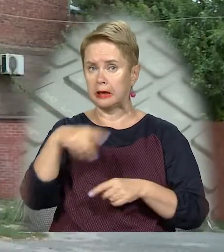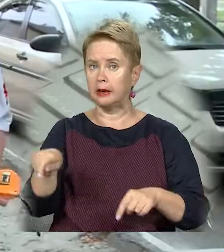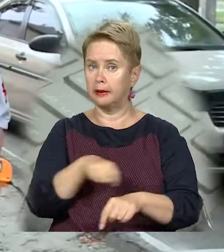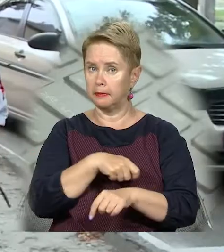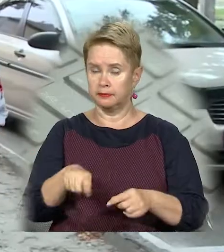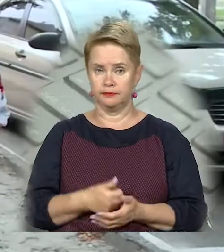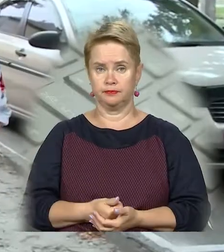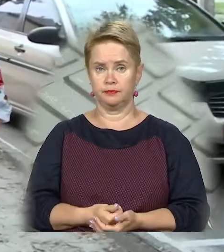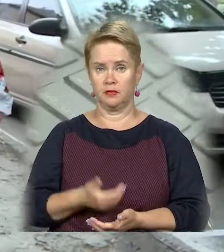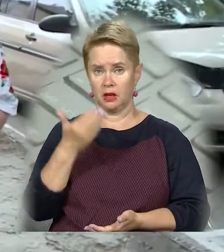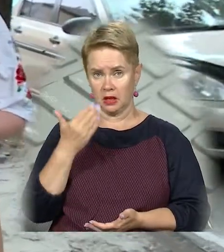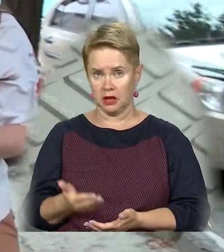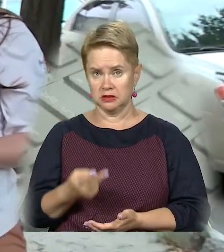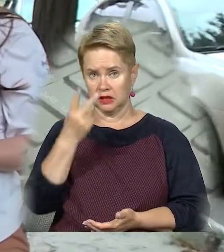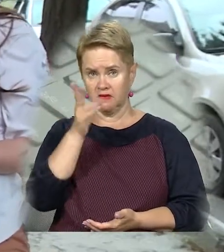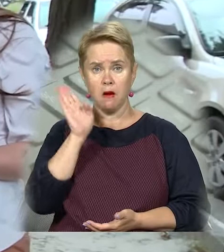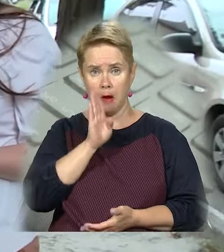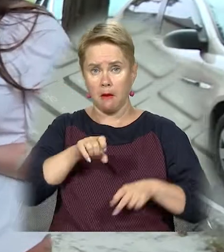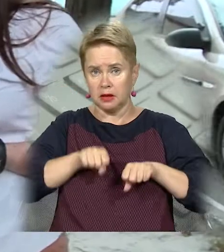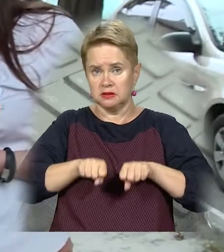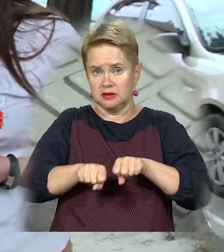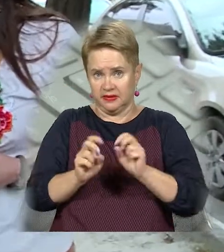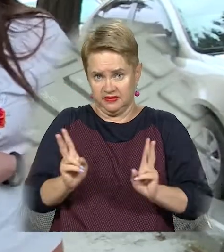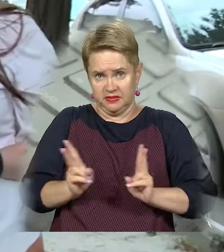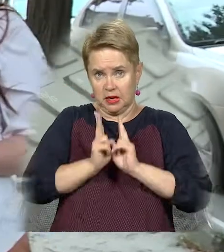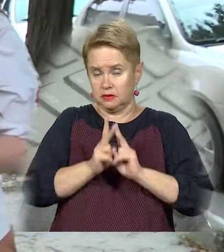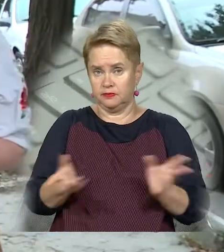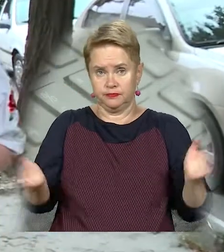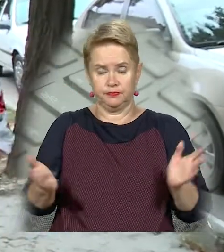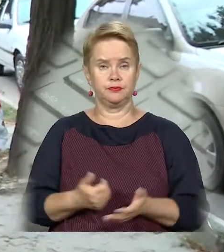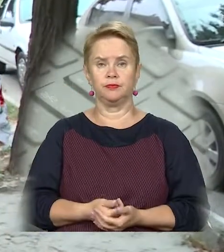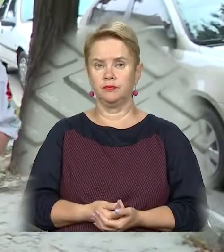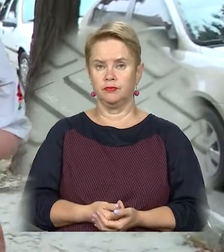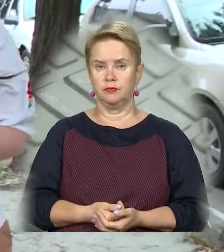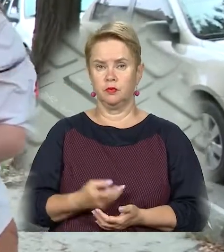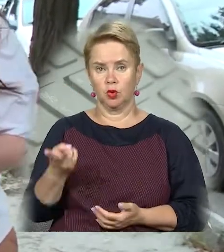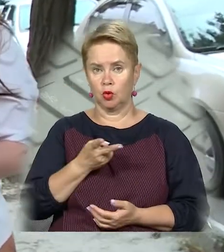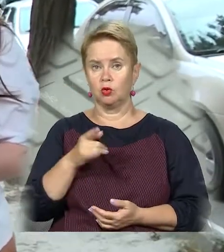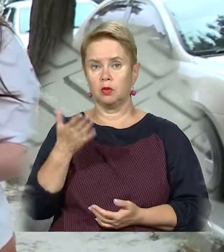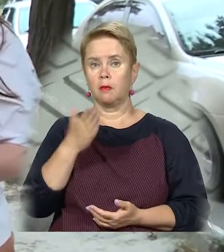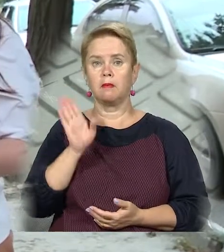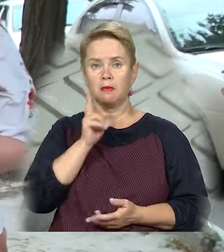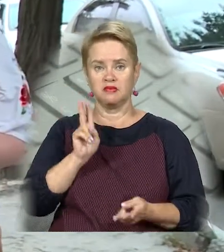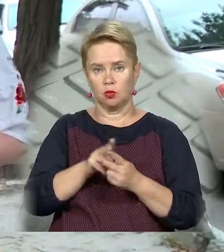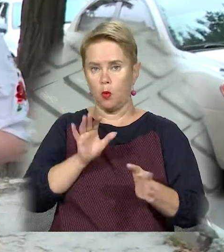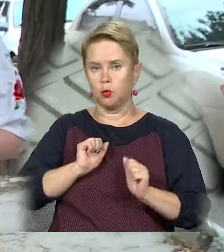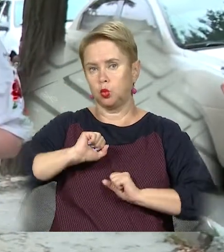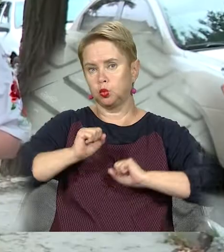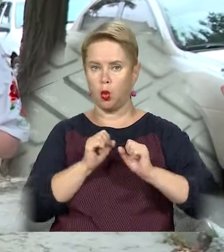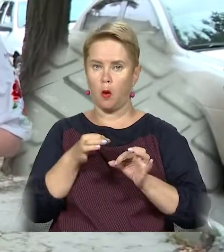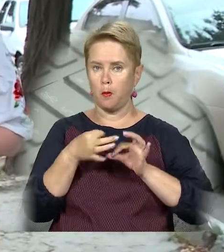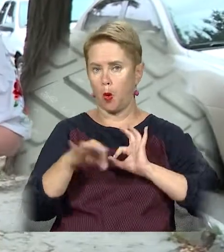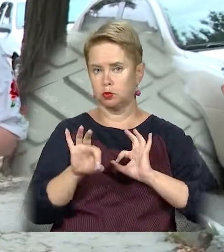метри. Якщо дві матусі з зв'язочками тут зустрінуться, то тут вже… Ну, їм доведеться пропускати